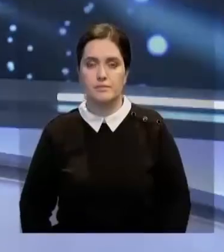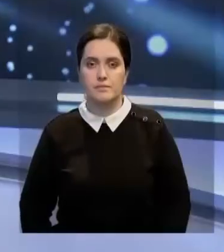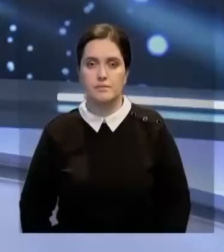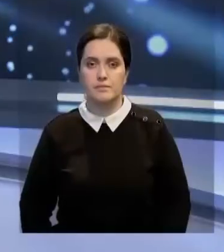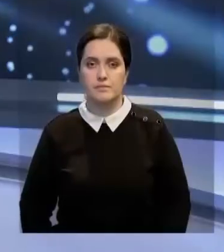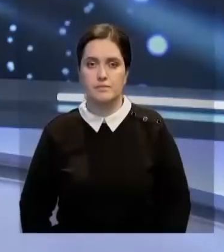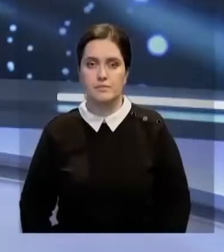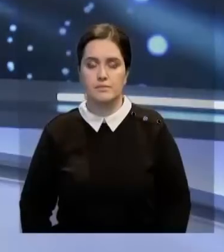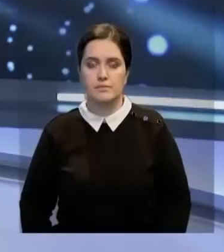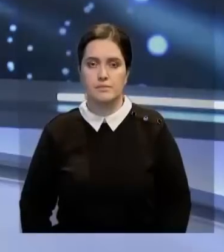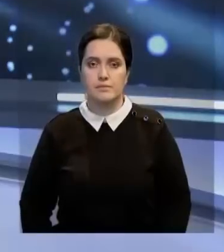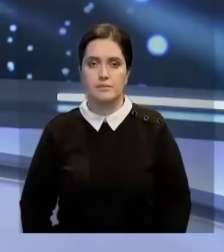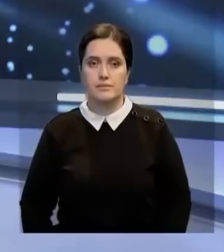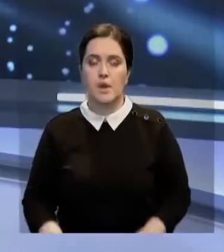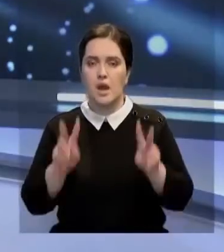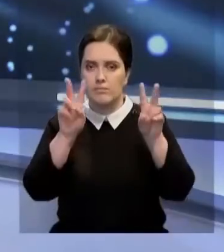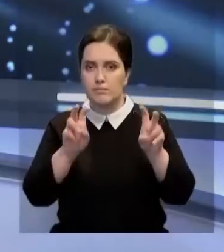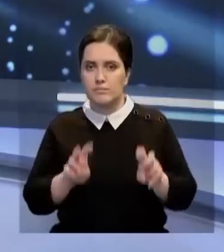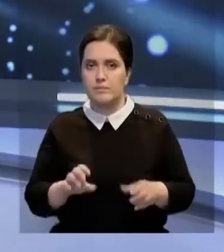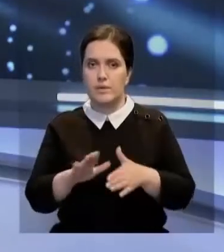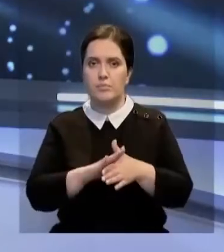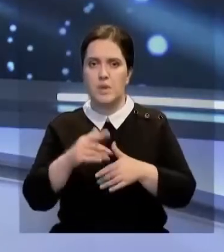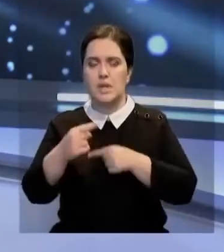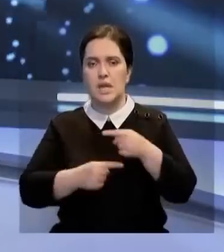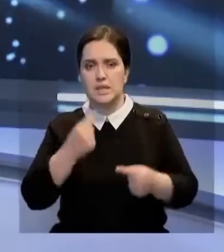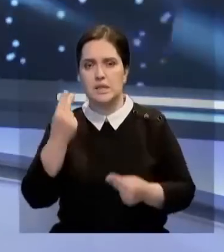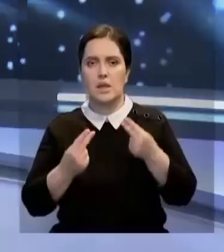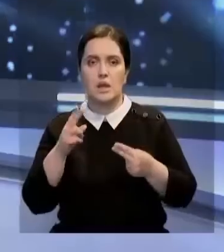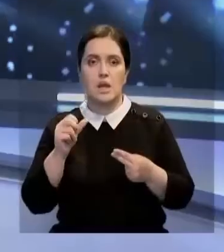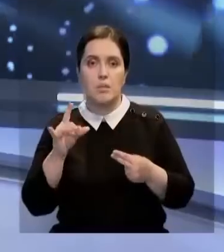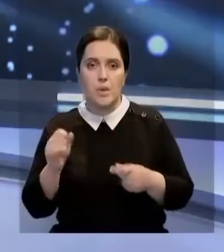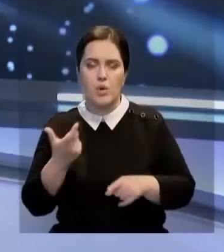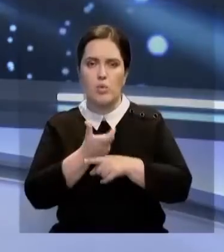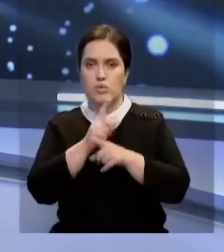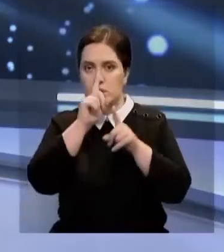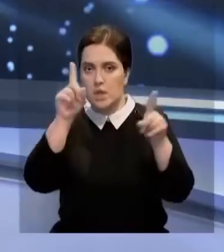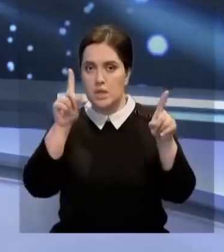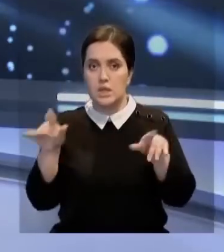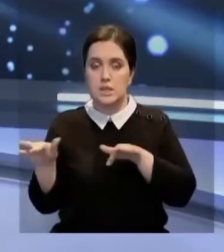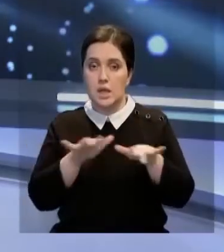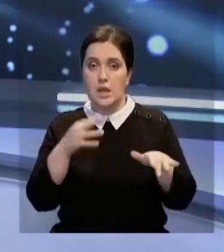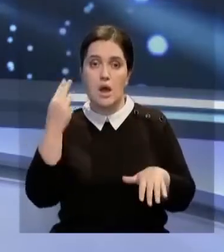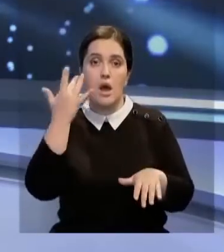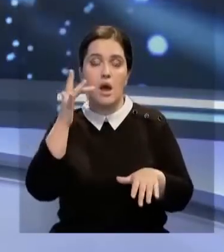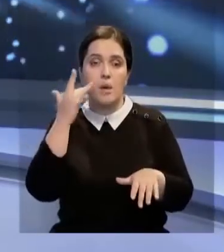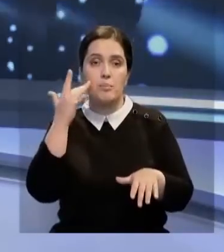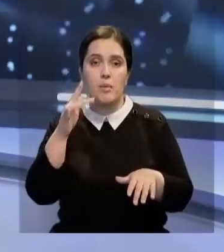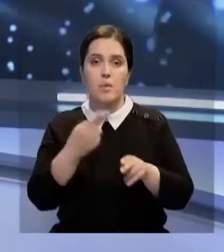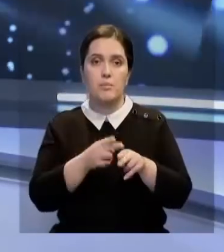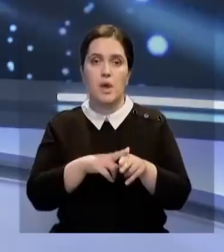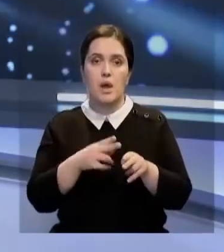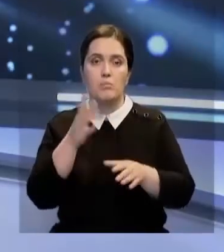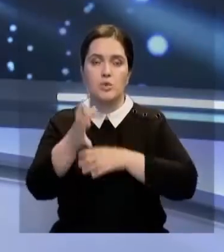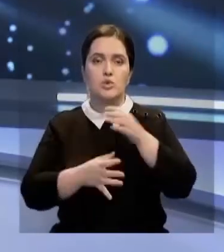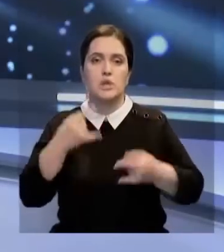И в завершение выпуска. Наследники, игра в кальмара, очень странные дела. В Лос-Анджелесе объявили номинантов международной